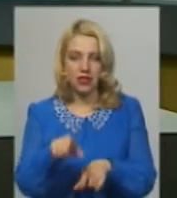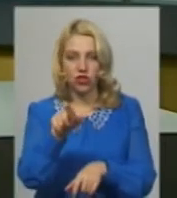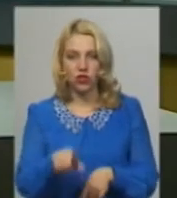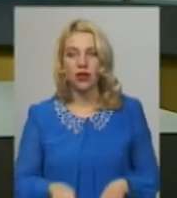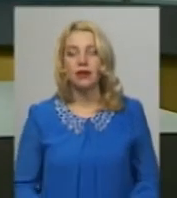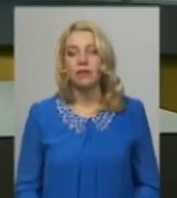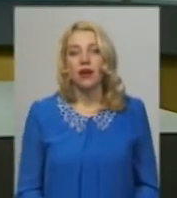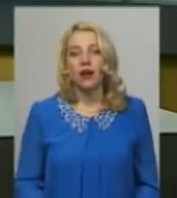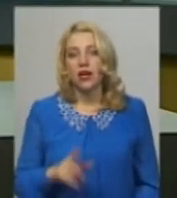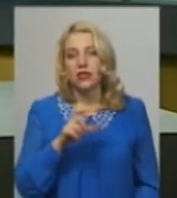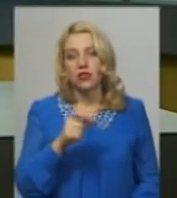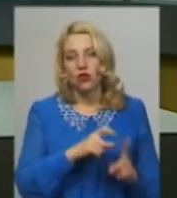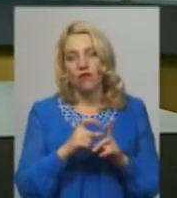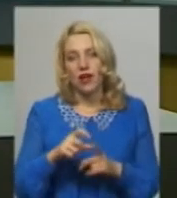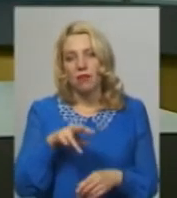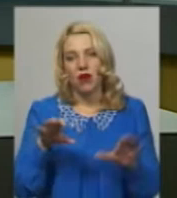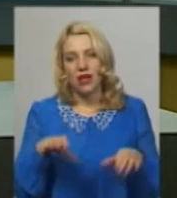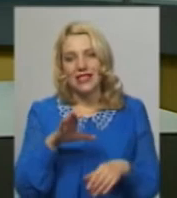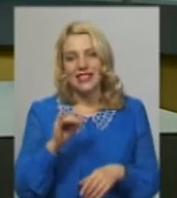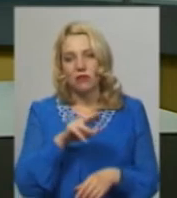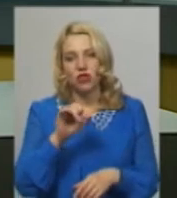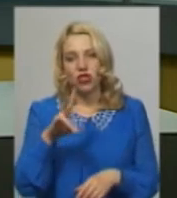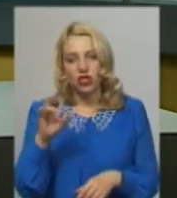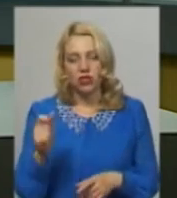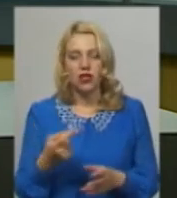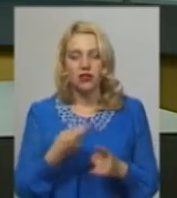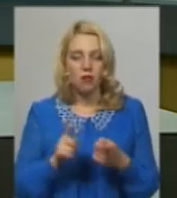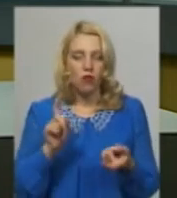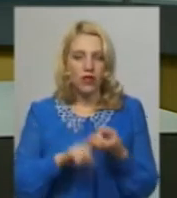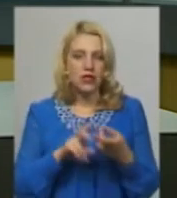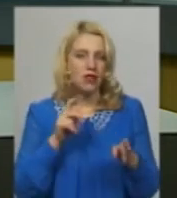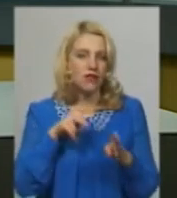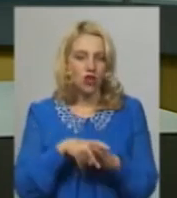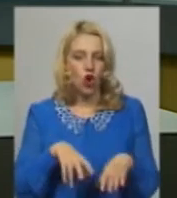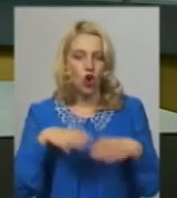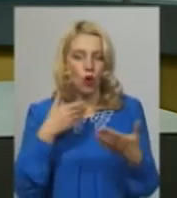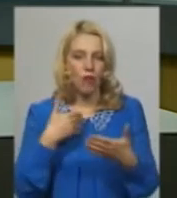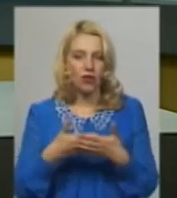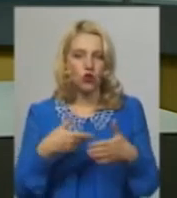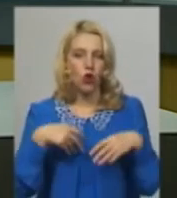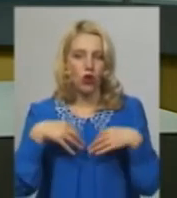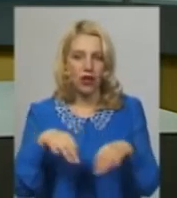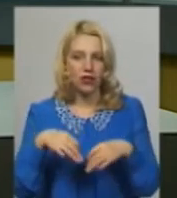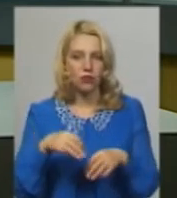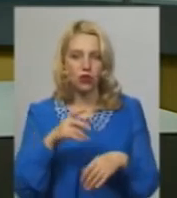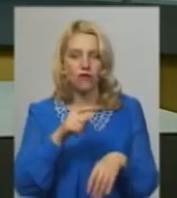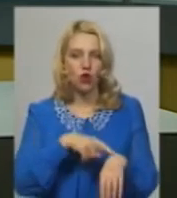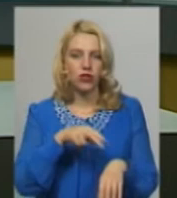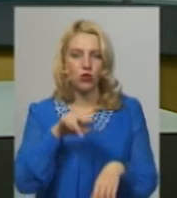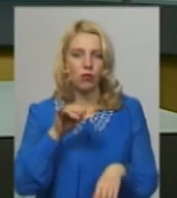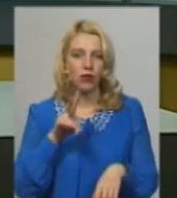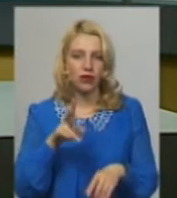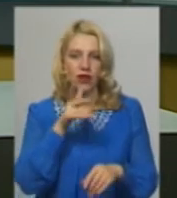Олександра Семчишина, таке нововведення пов'язане із завантаженістю громадського транспорту Хмельницького у години пік. Нагадаю,